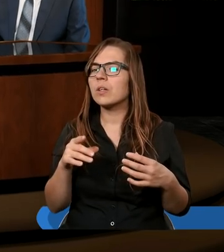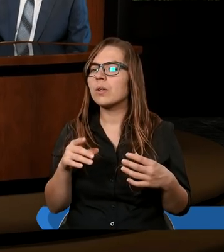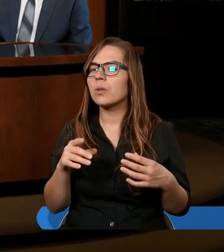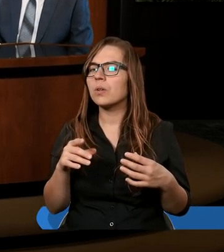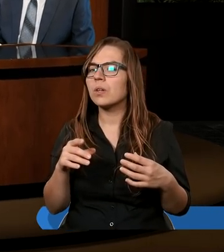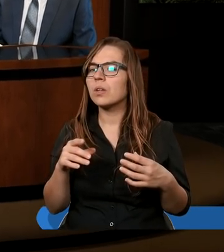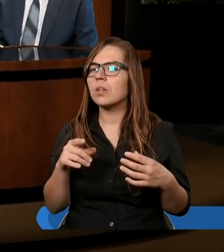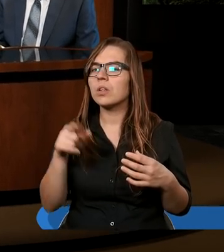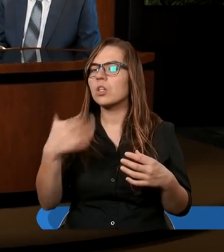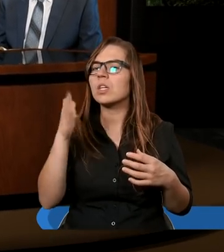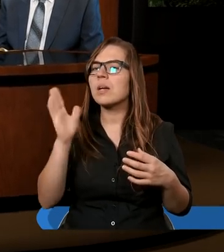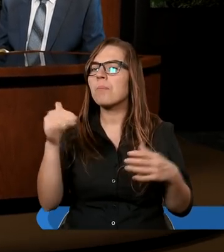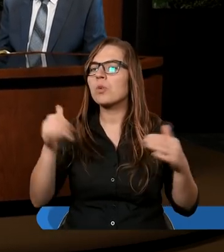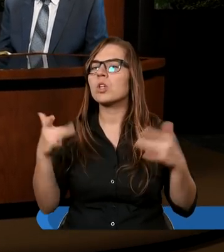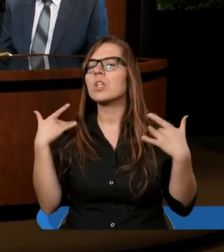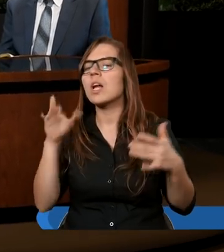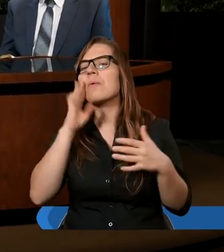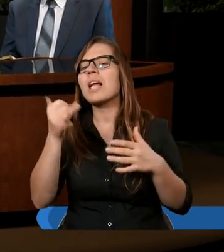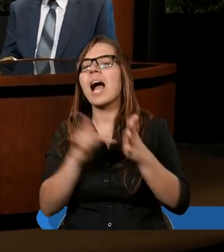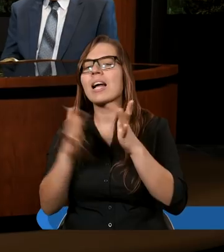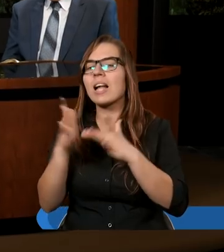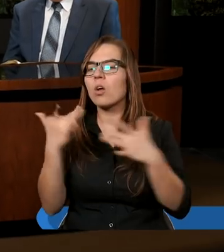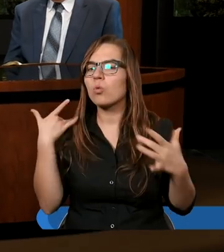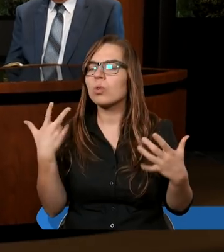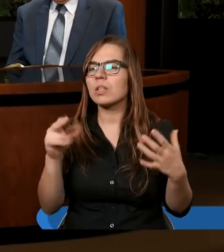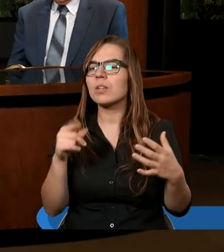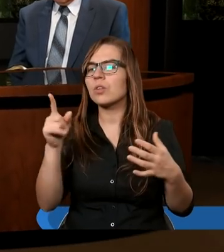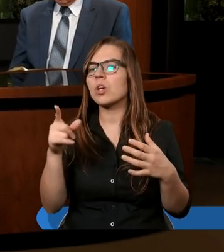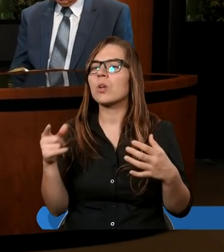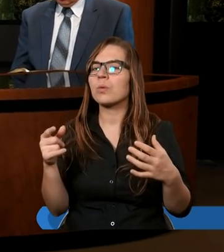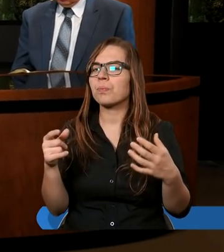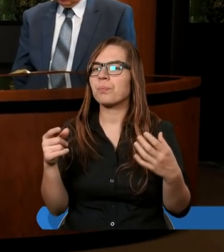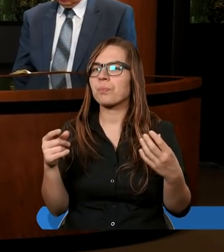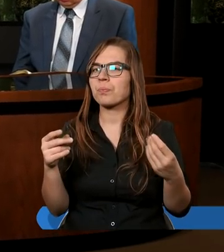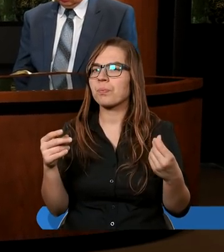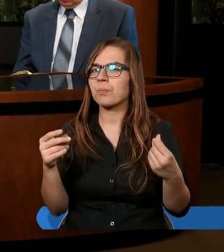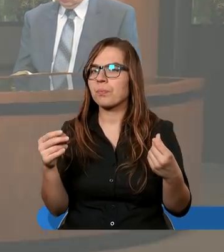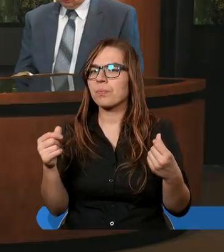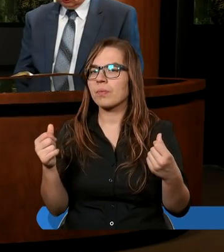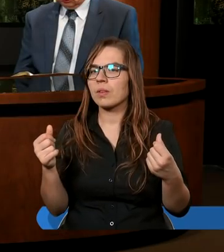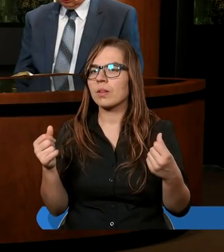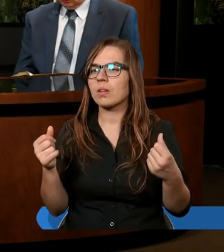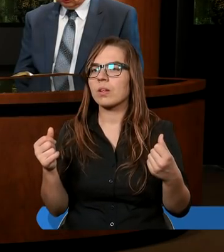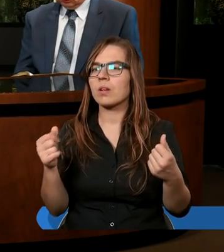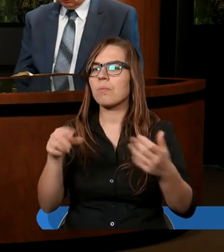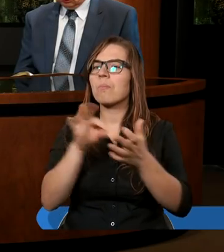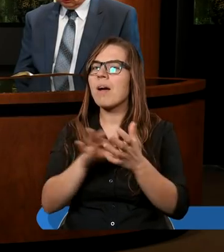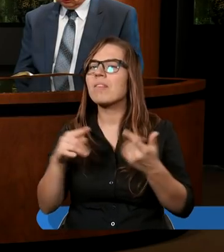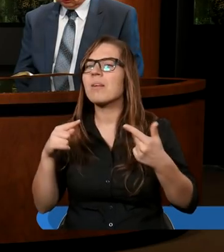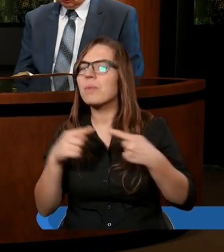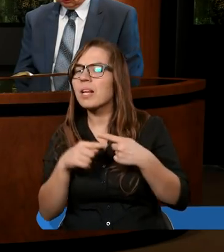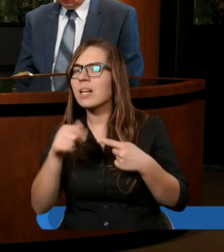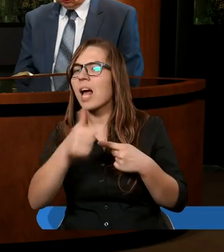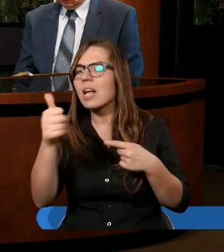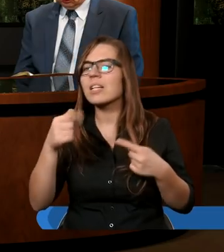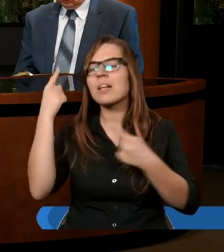oni nie będą mieli siły żyć tak, jak żył Jezus. A to było wyzwanie, jakie im dało. W pewnym sensie tutaj ta